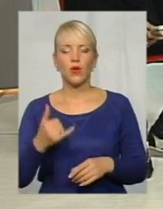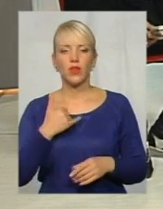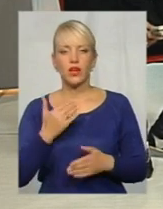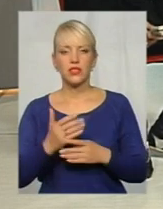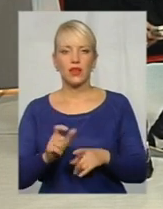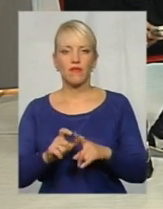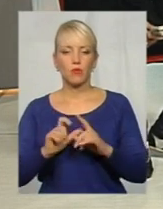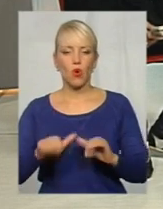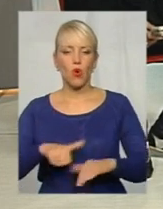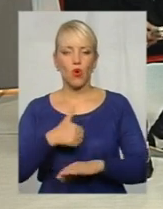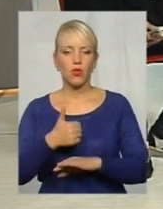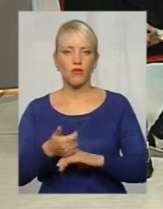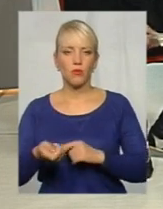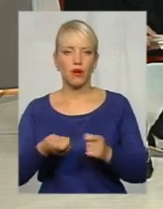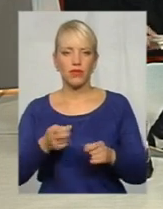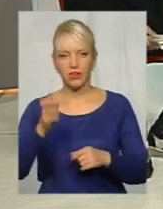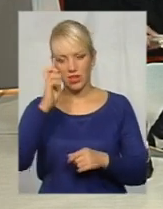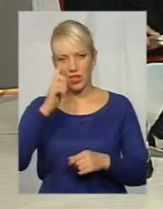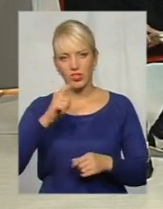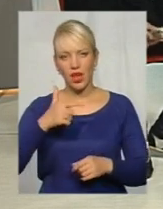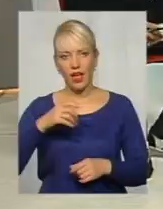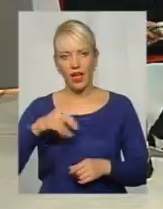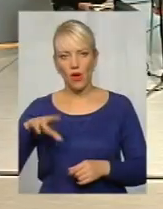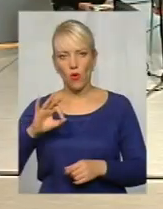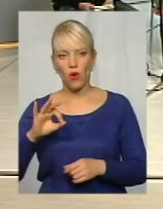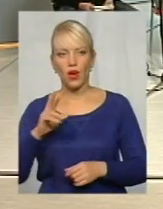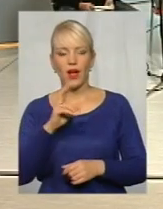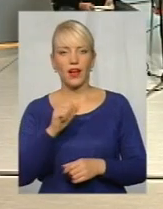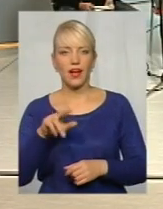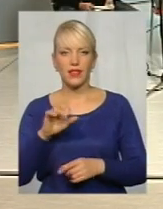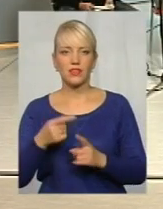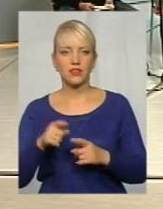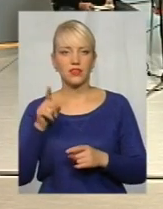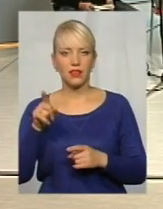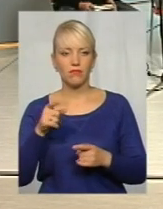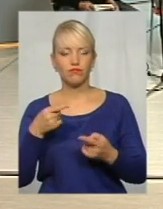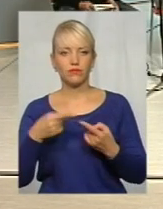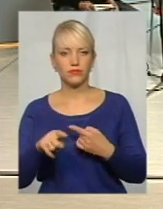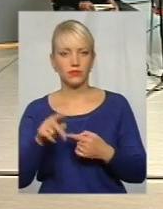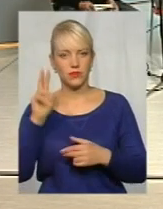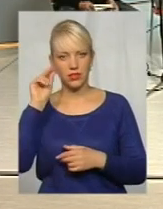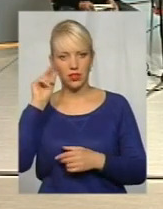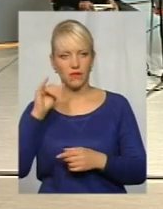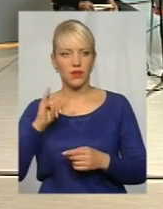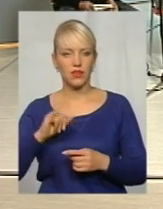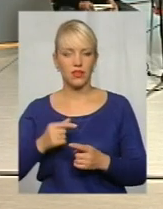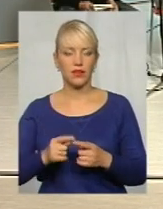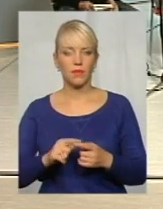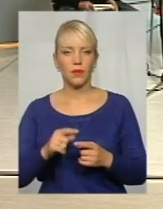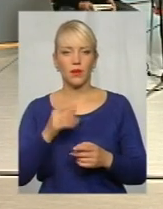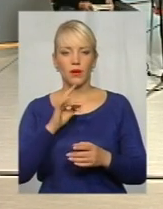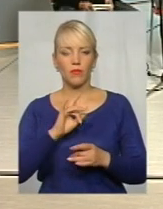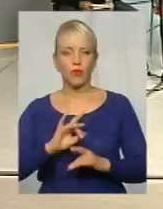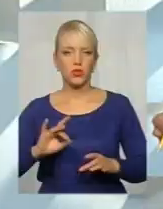головного управління Держгеокадастру у Хмельницькій області, там цифри суттєво різняться. Власне, процитую,